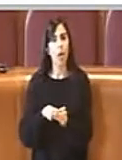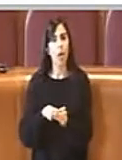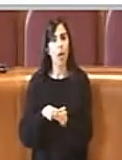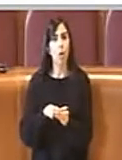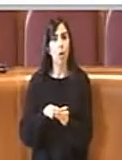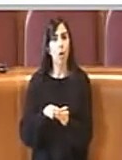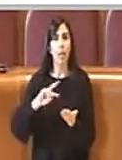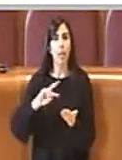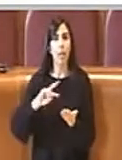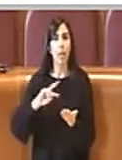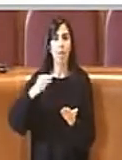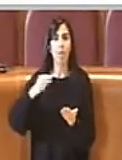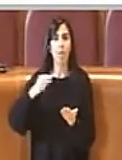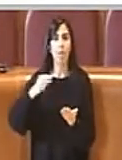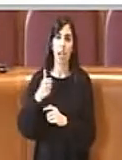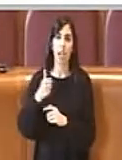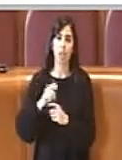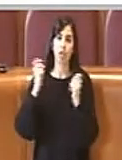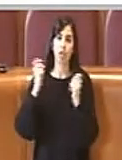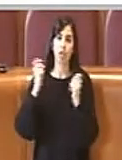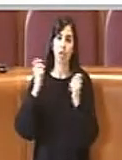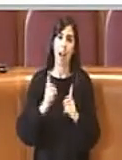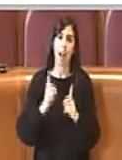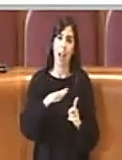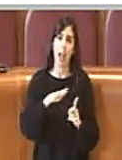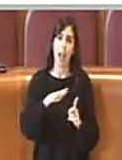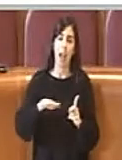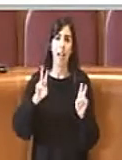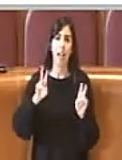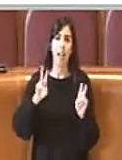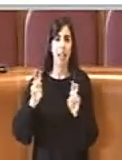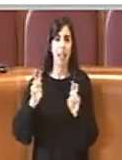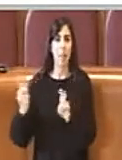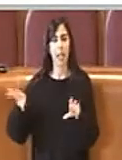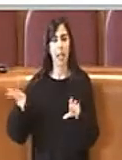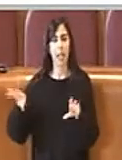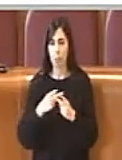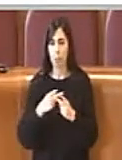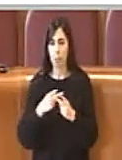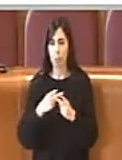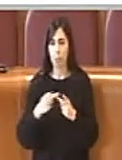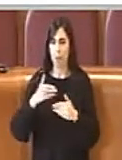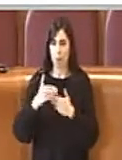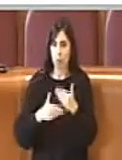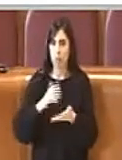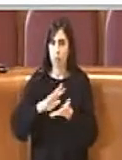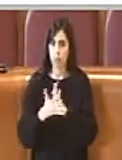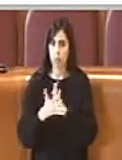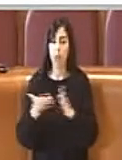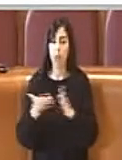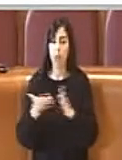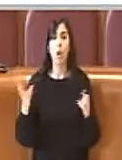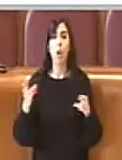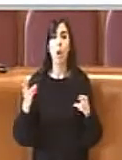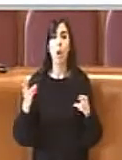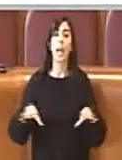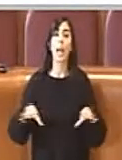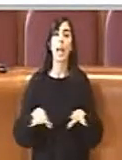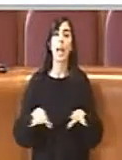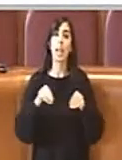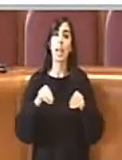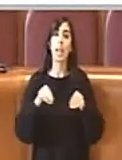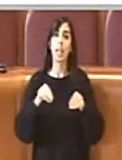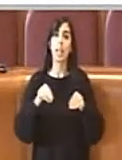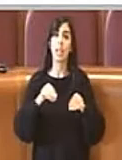vice direzioni generali per aree tematiche si è andato un po' in quella direzione, Roma si è iniziato a muovere in